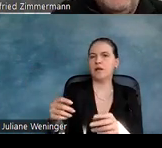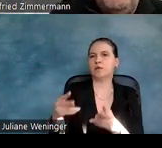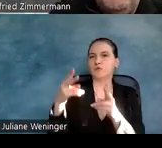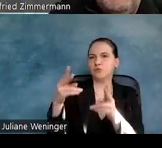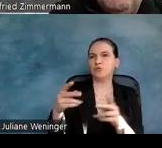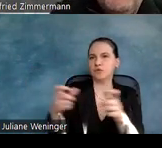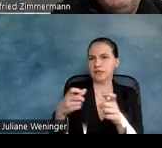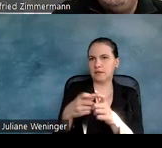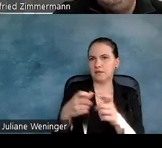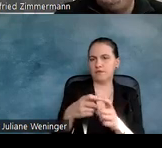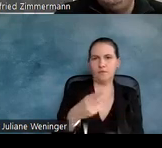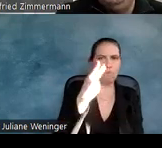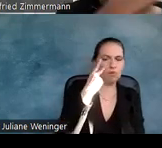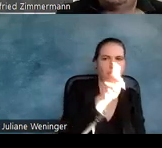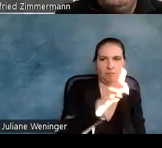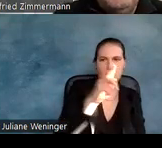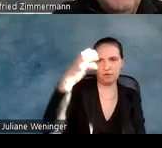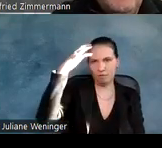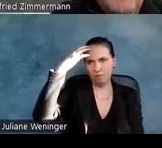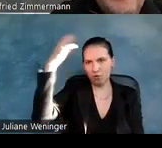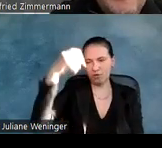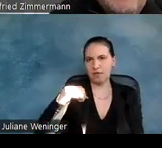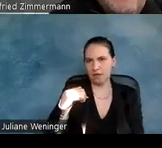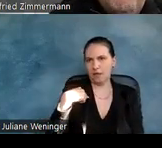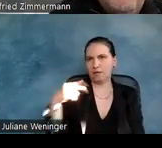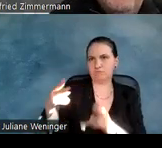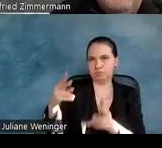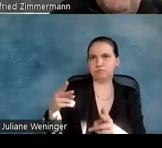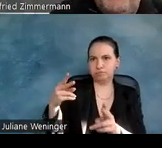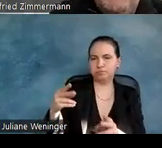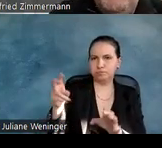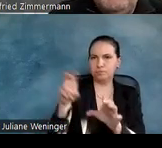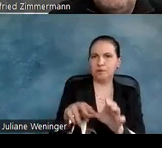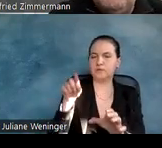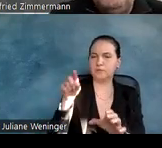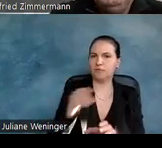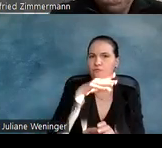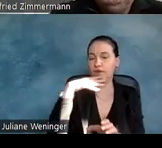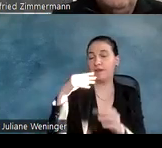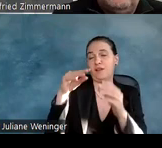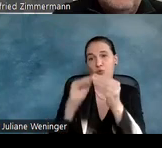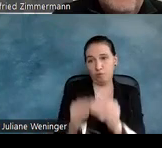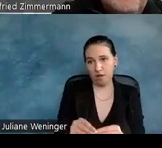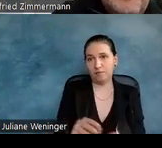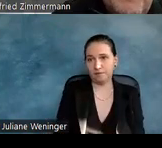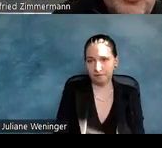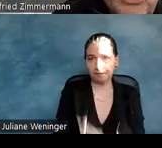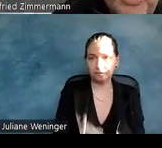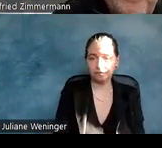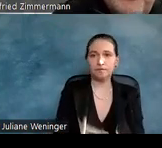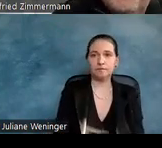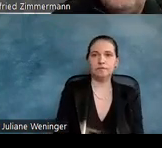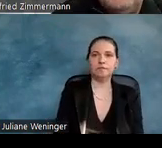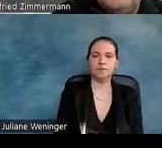Bonn nach München gefahren bin und diese hat sehr viele Probleme und unter anderem